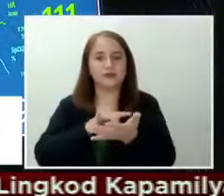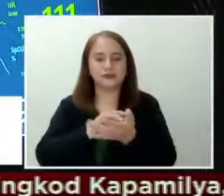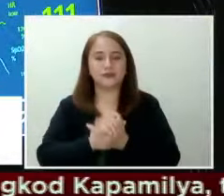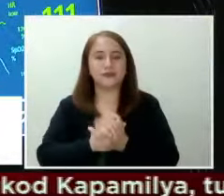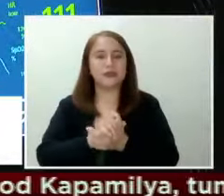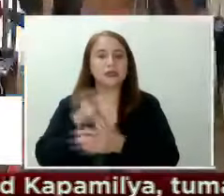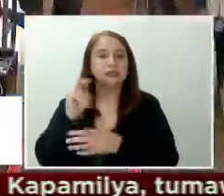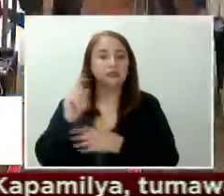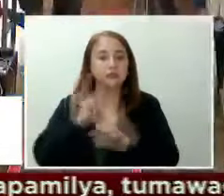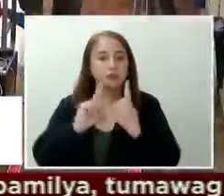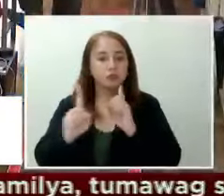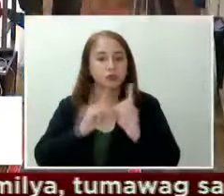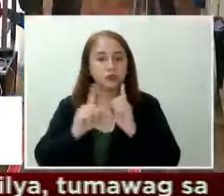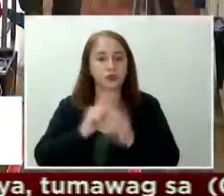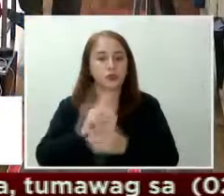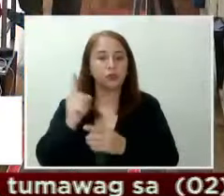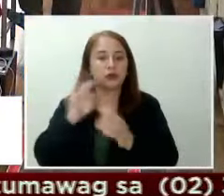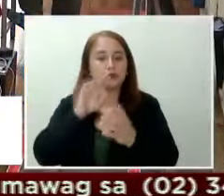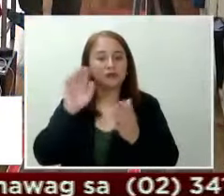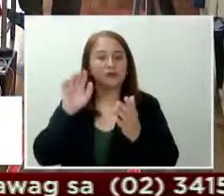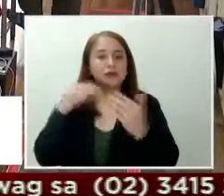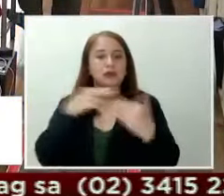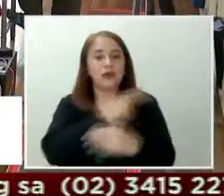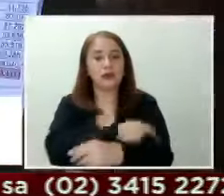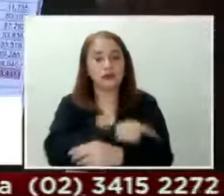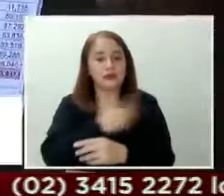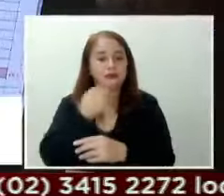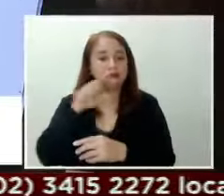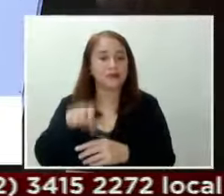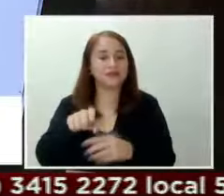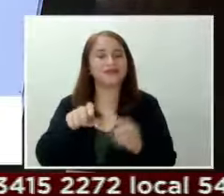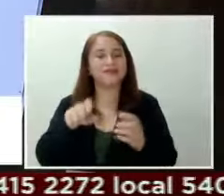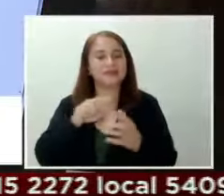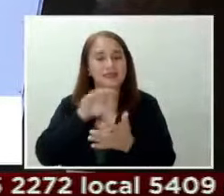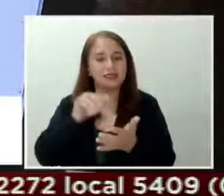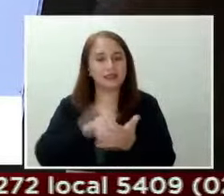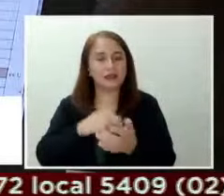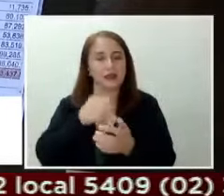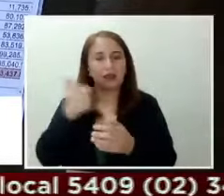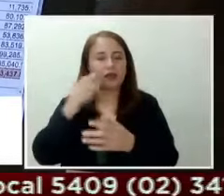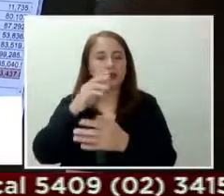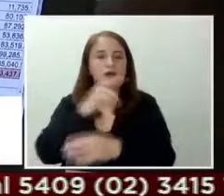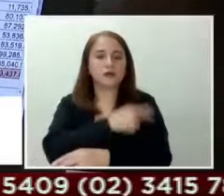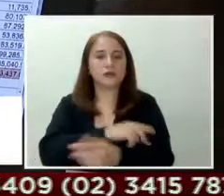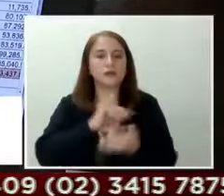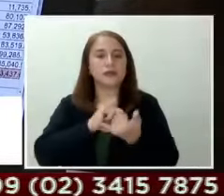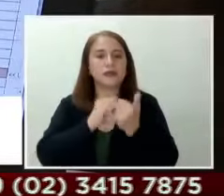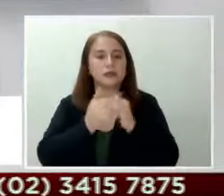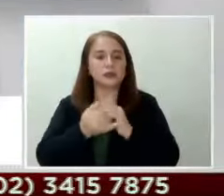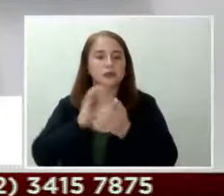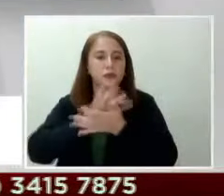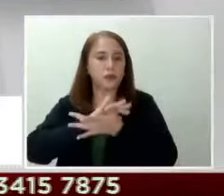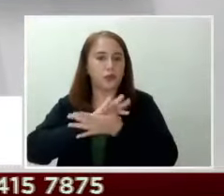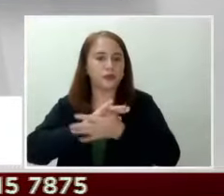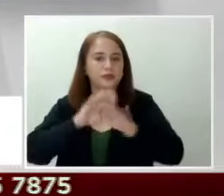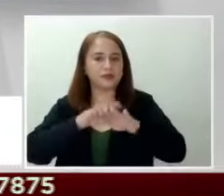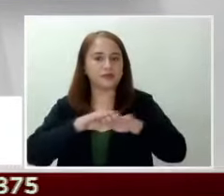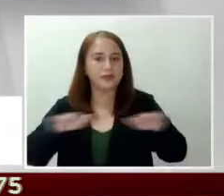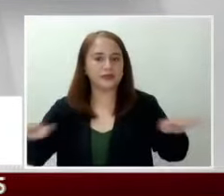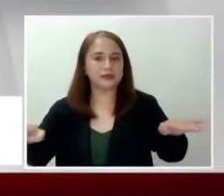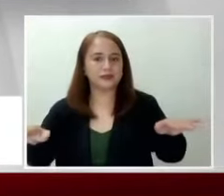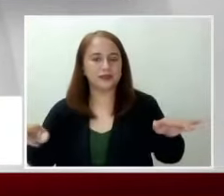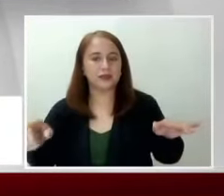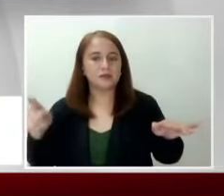Kinakausap na ng One Hospital Command Center ang mga ospital para muling i-adjust ang COVID beds. Kailangan na